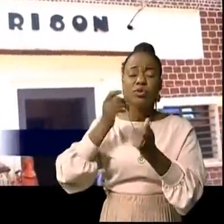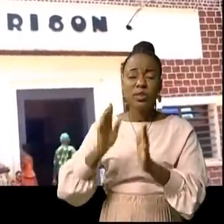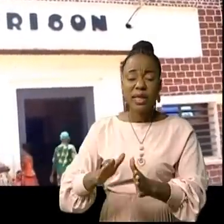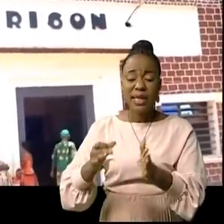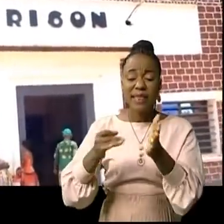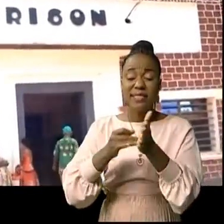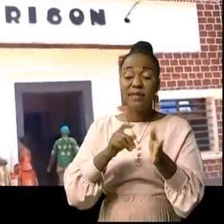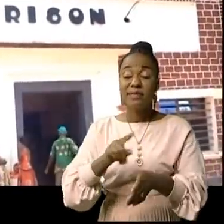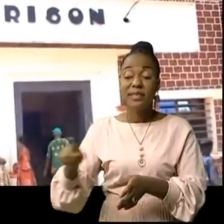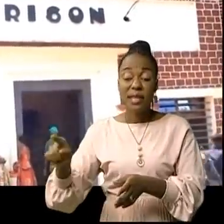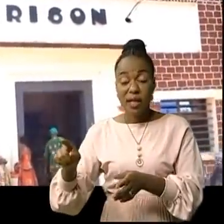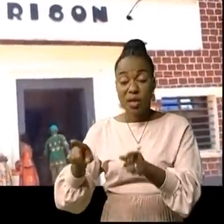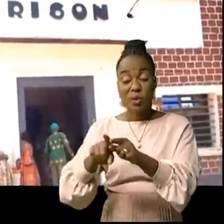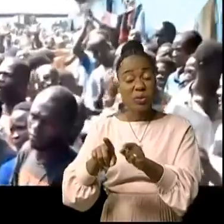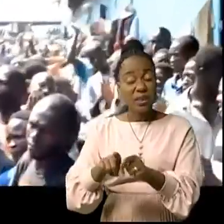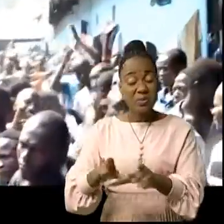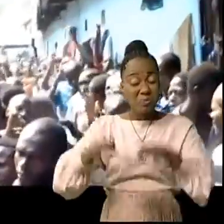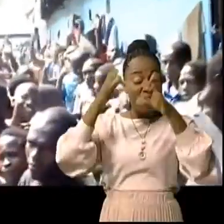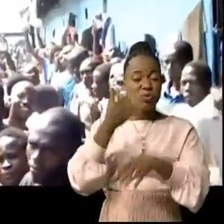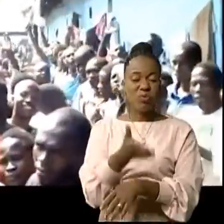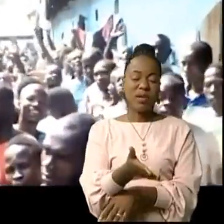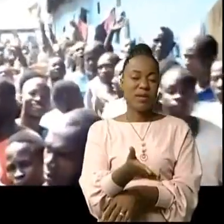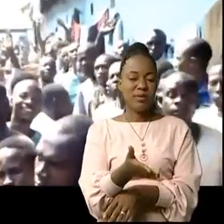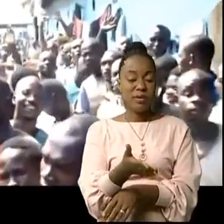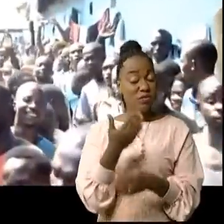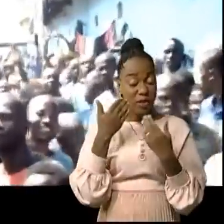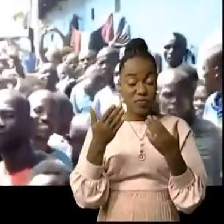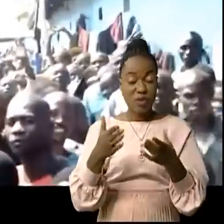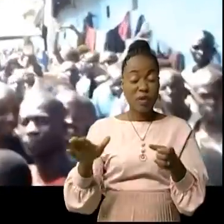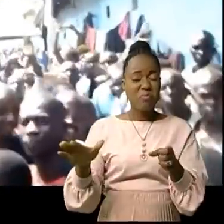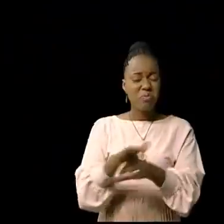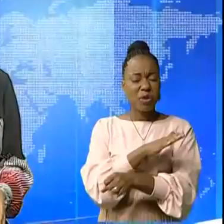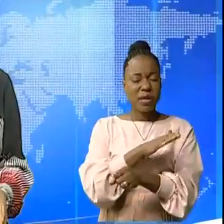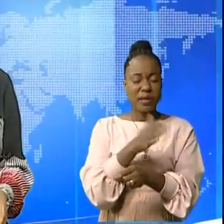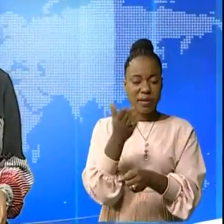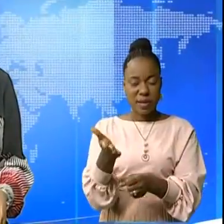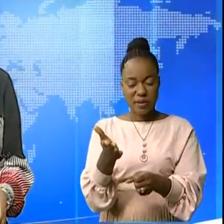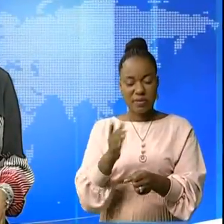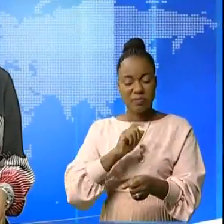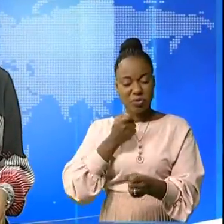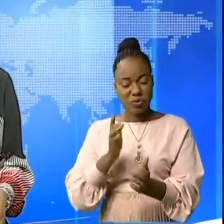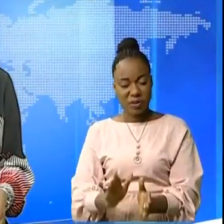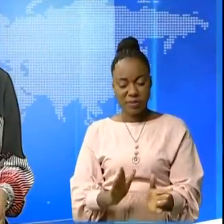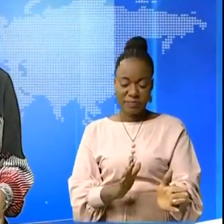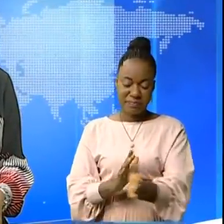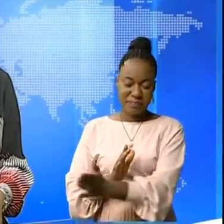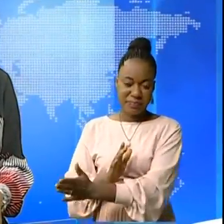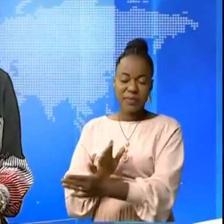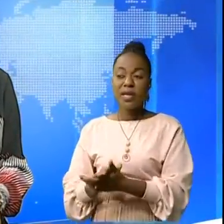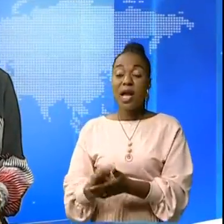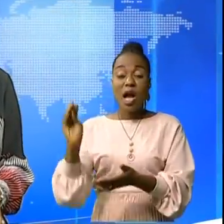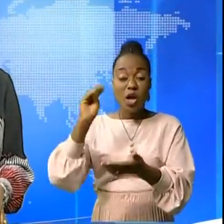pensionnaires alors que sa capacité d'accueil est de 250 prisonniers. Le travaux de